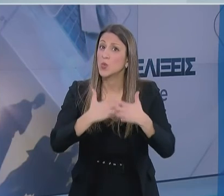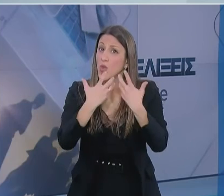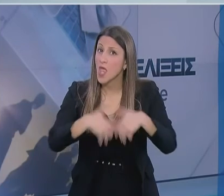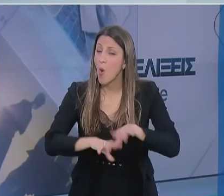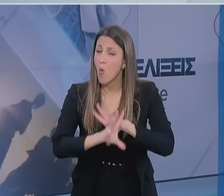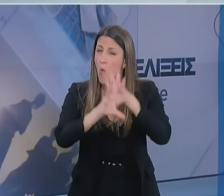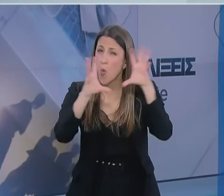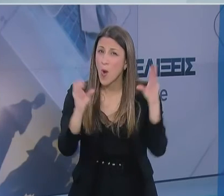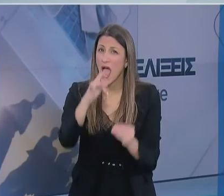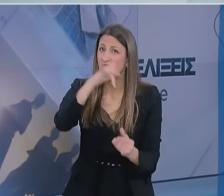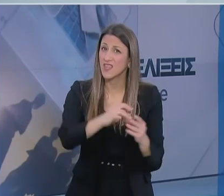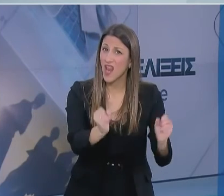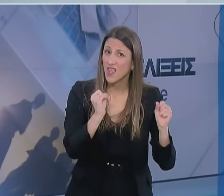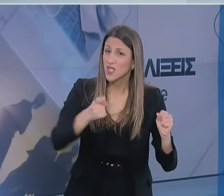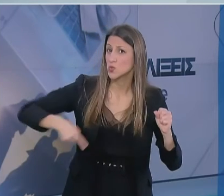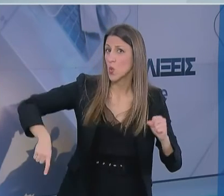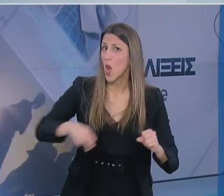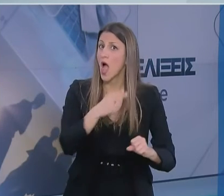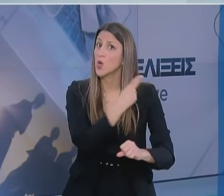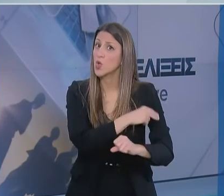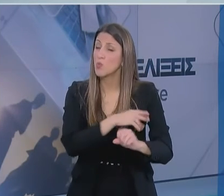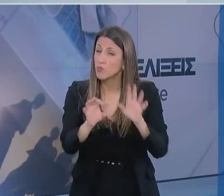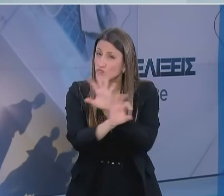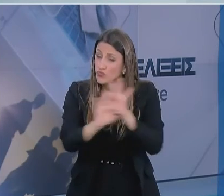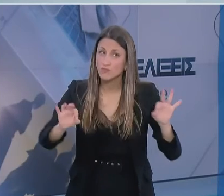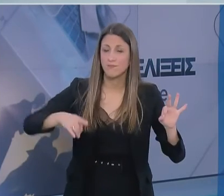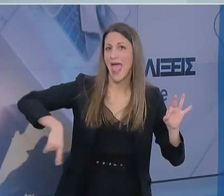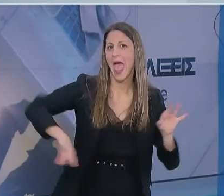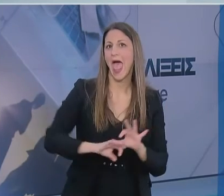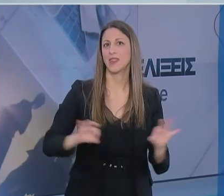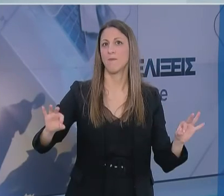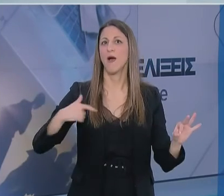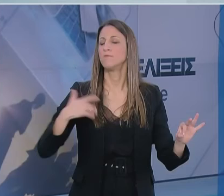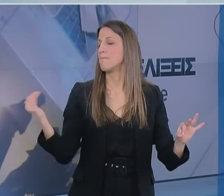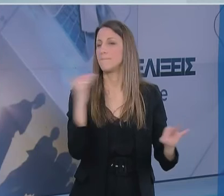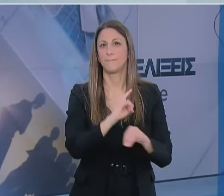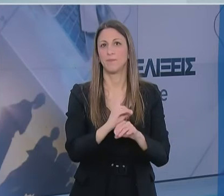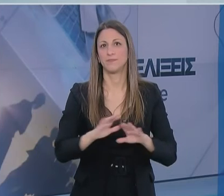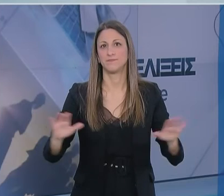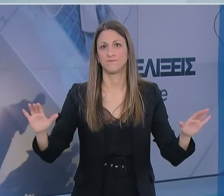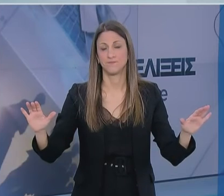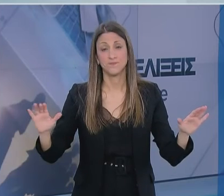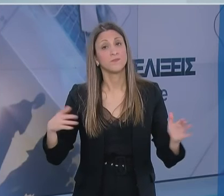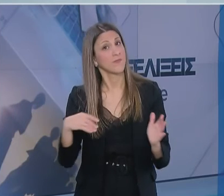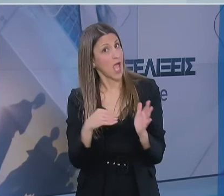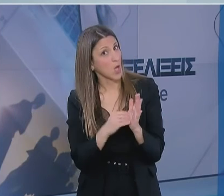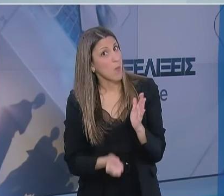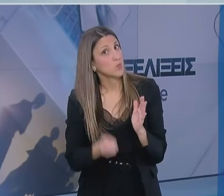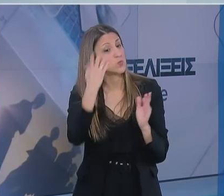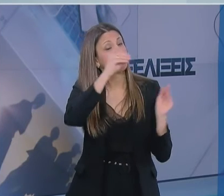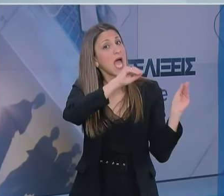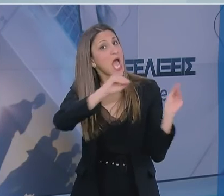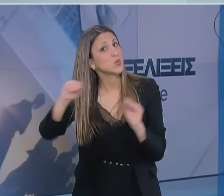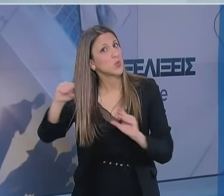τόσο το πρωτοβάθμιο όσο και το δευτεροβάθμιο σύστημα υγείας και αυτό φέραμε και φέρνουμε καινούργιο εξοπλισμό,